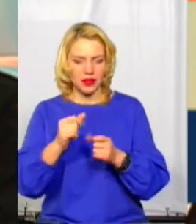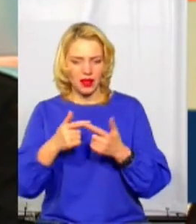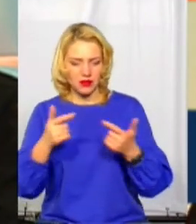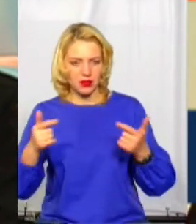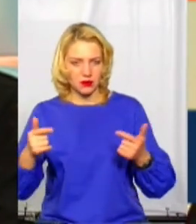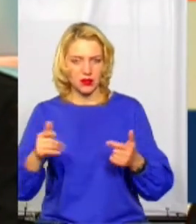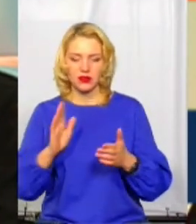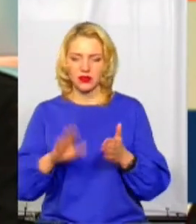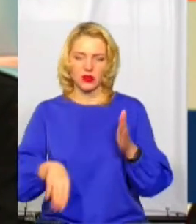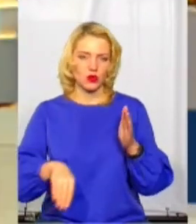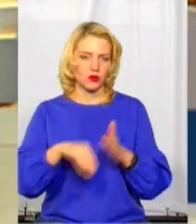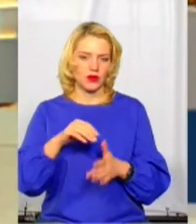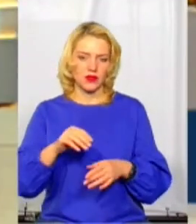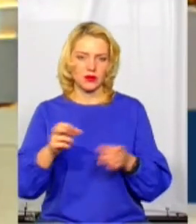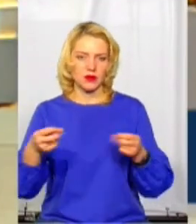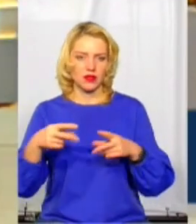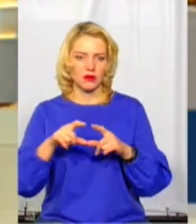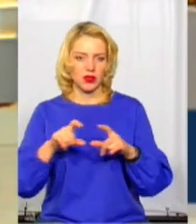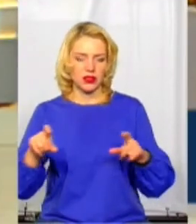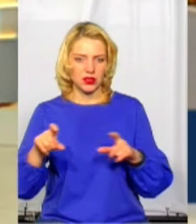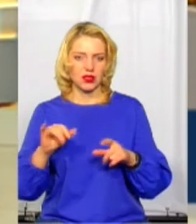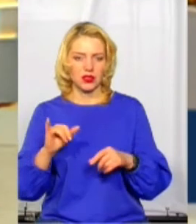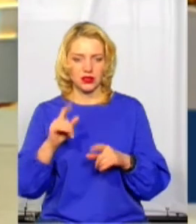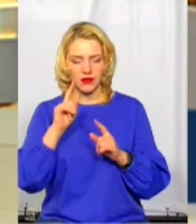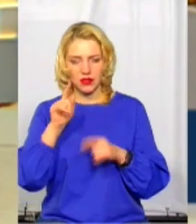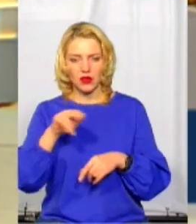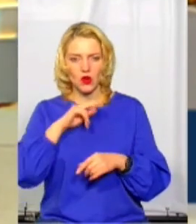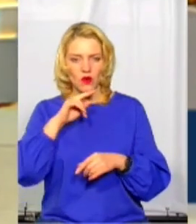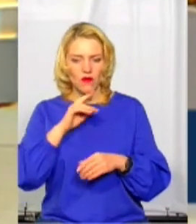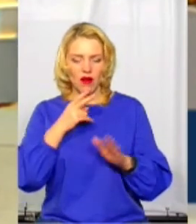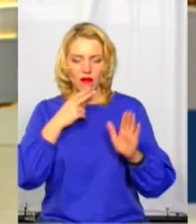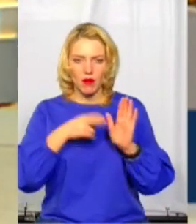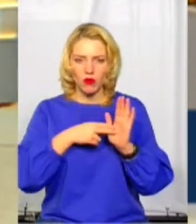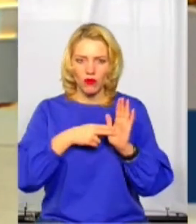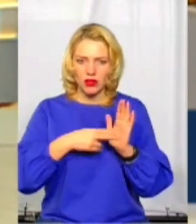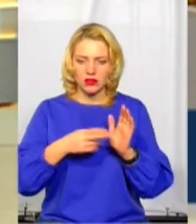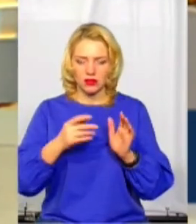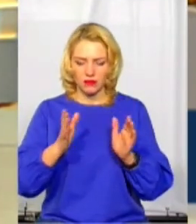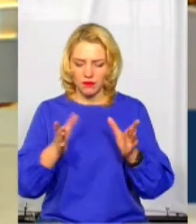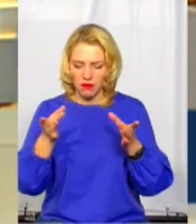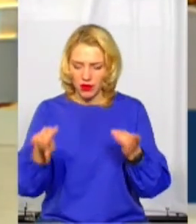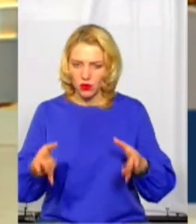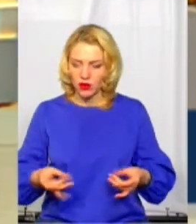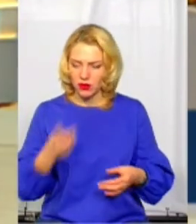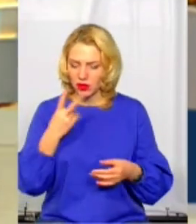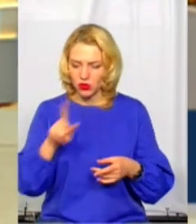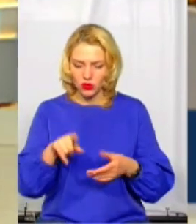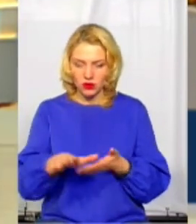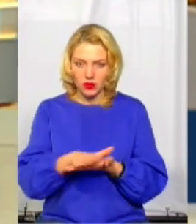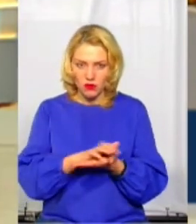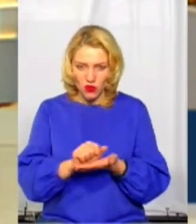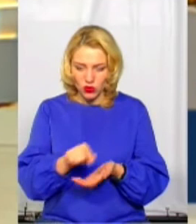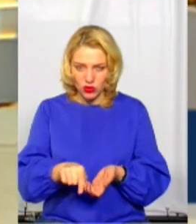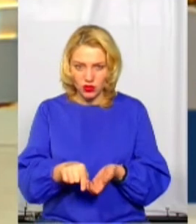придбати їх лише в спеціалізованих магазинах, звертати увагу на їхнє пакування, зовнішній вигляд. Якщо бачите будь-які пошкодження, це вже